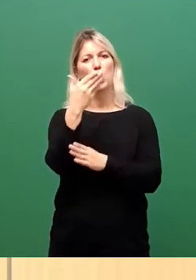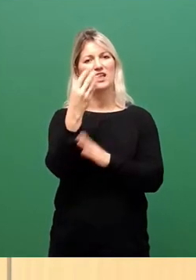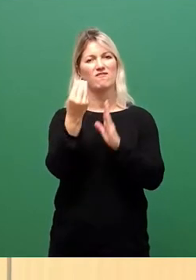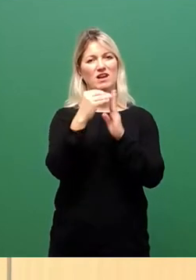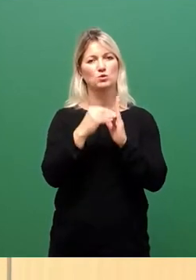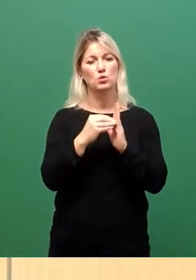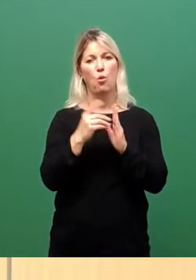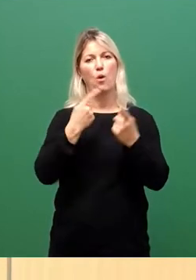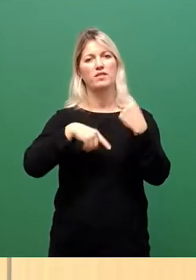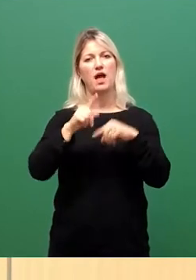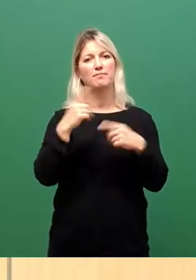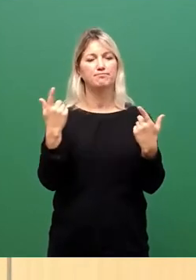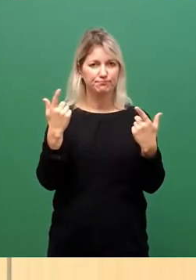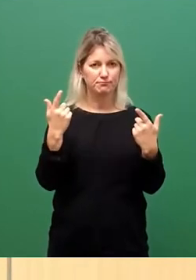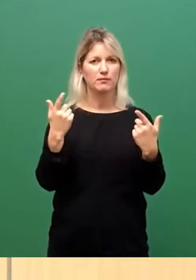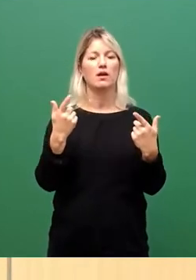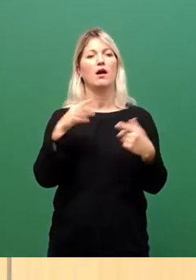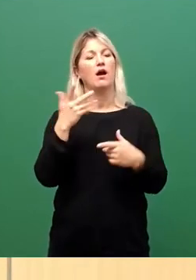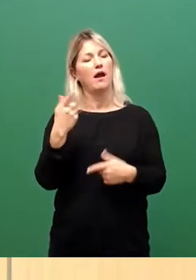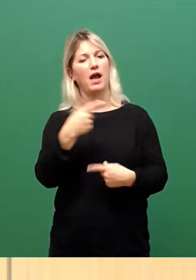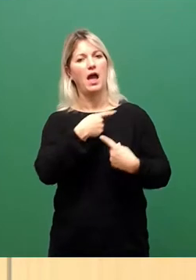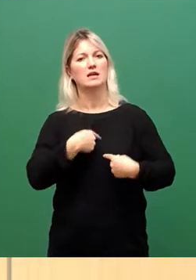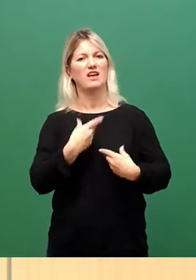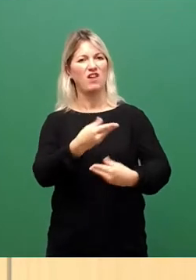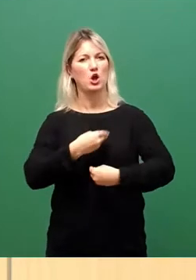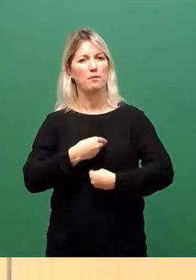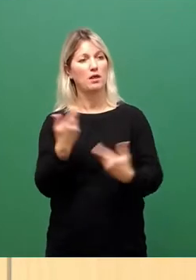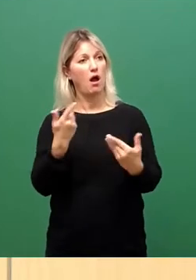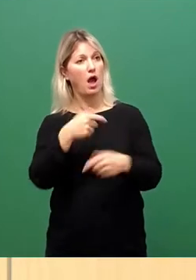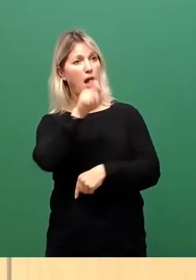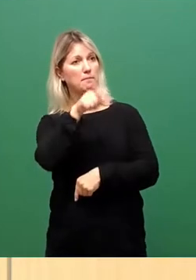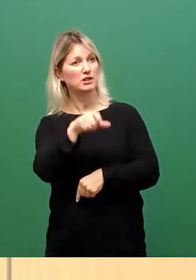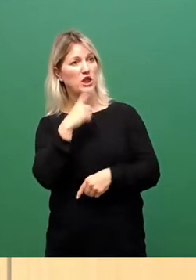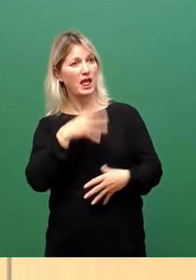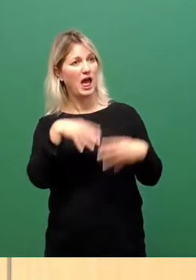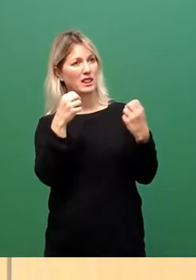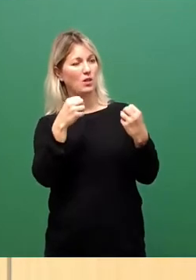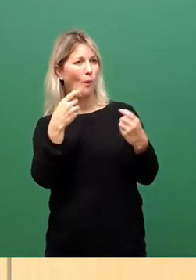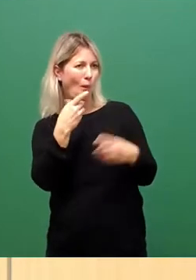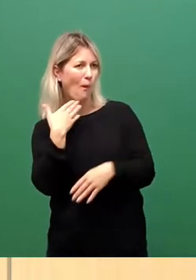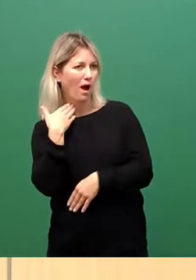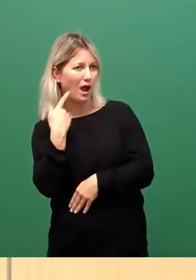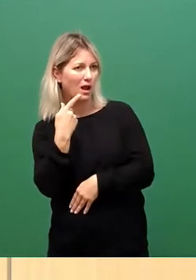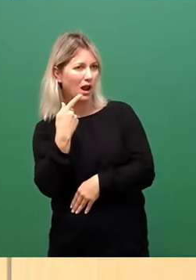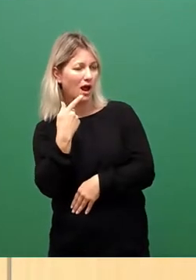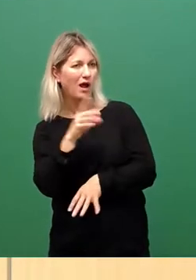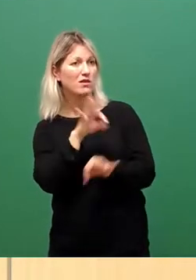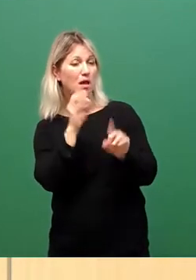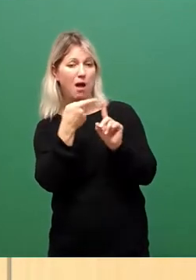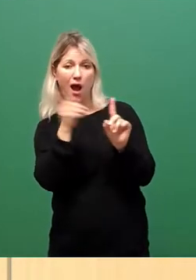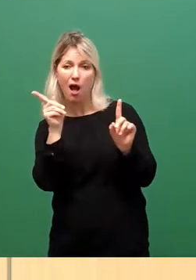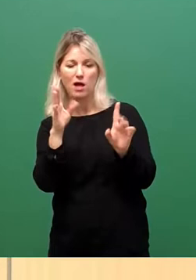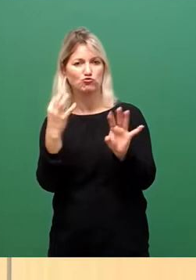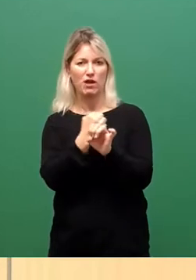Retten, wie geil ist das denn? Menschen retten, das ist fein. Nicht alle, das ist klar. So viel die Petition,